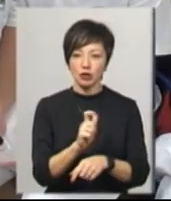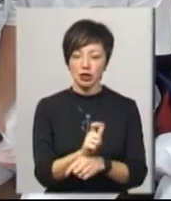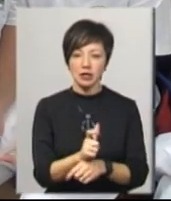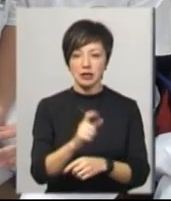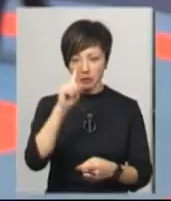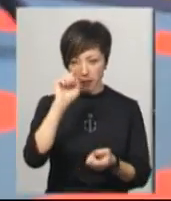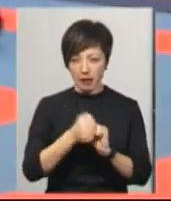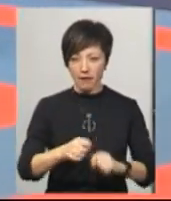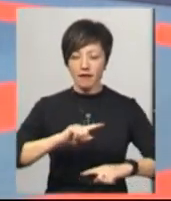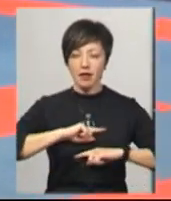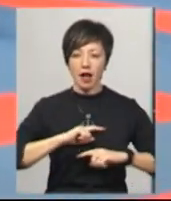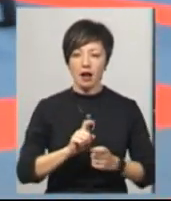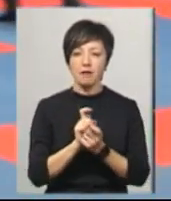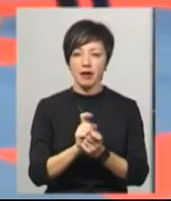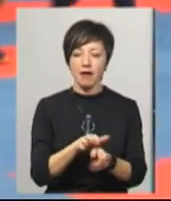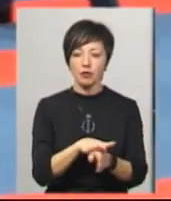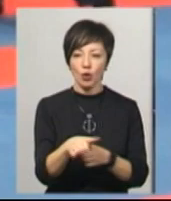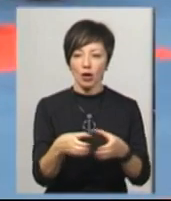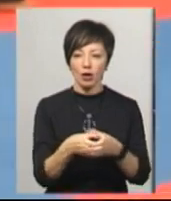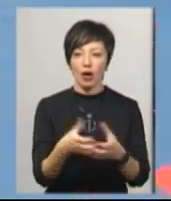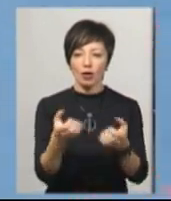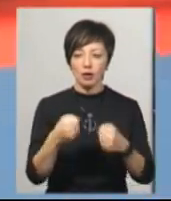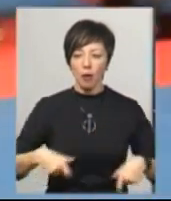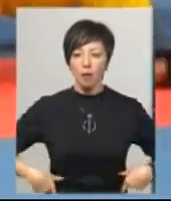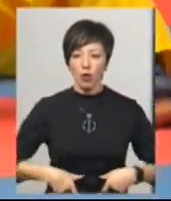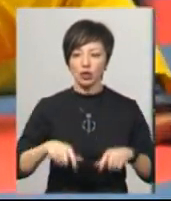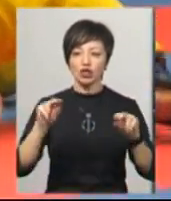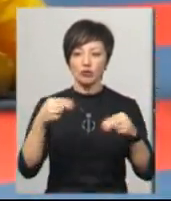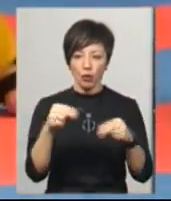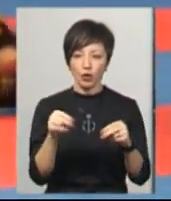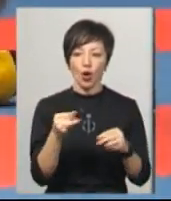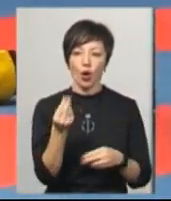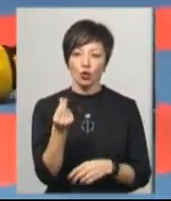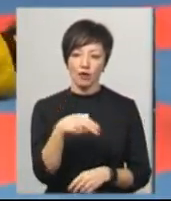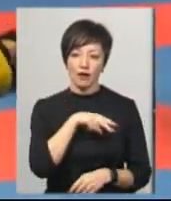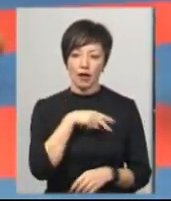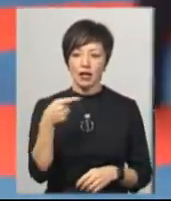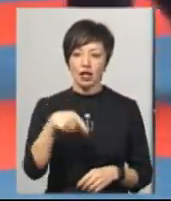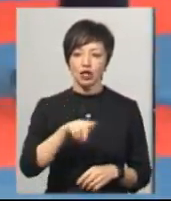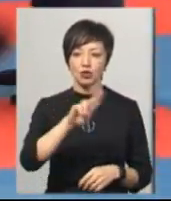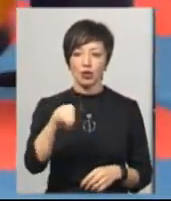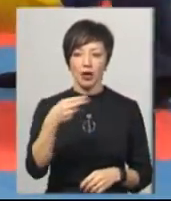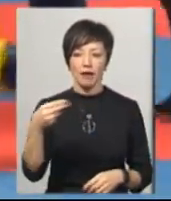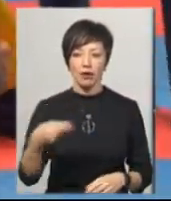'ятав фінальний бій в абсолютній категорії, де переможець отримував пояс чемпіона з суду та грошову винагороду – тисячу євро.